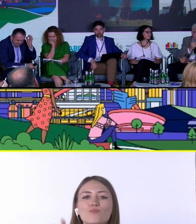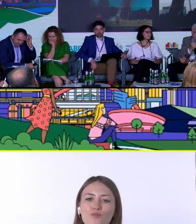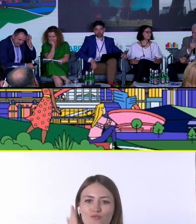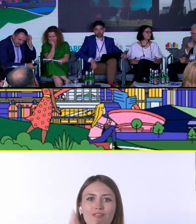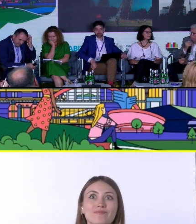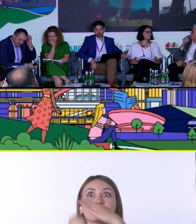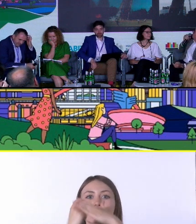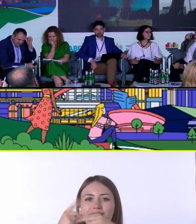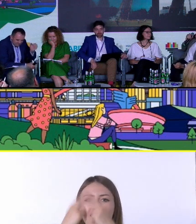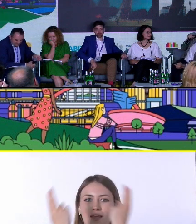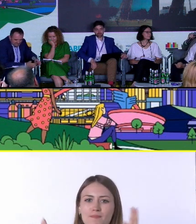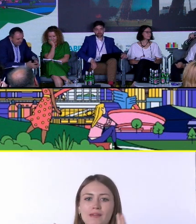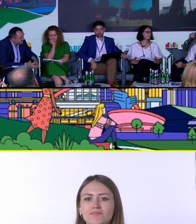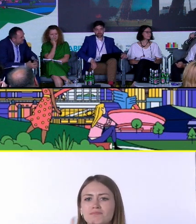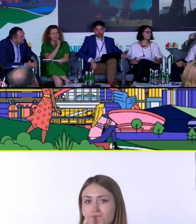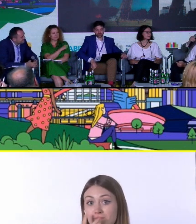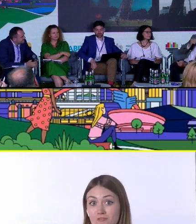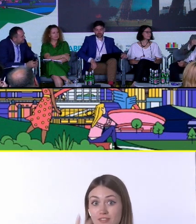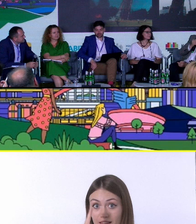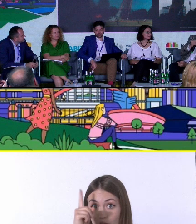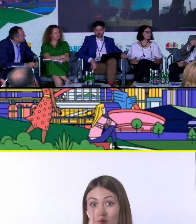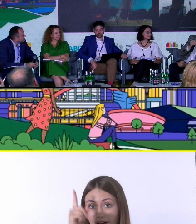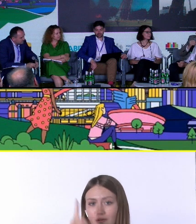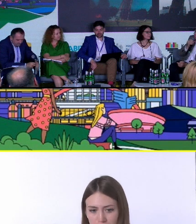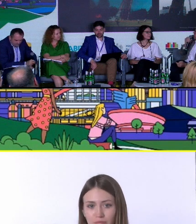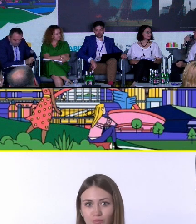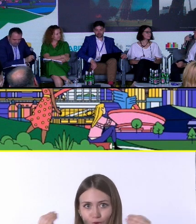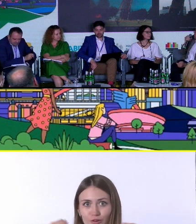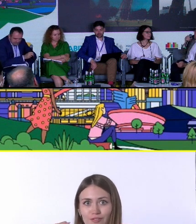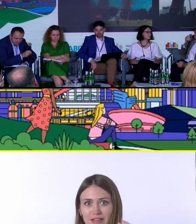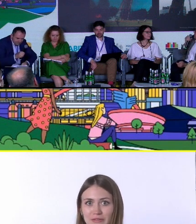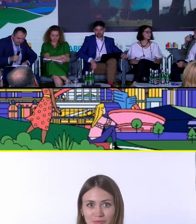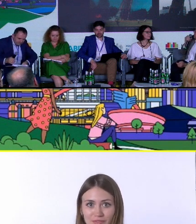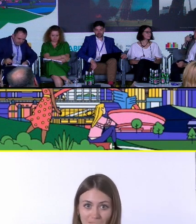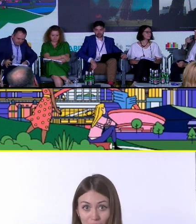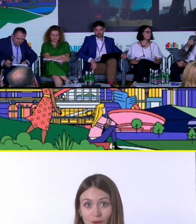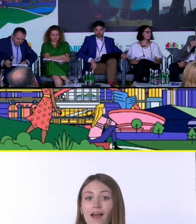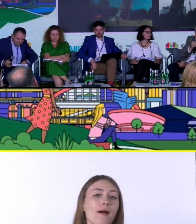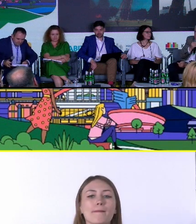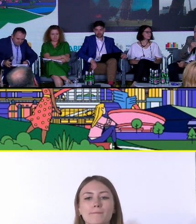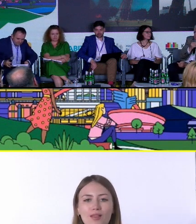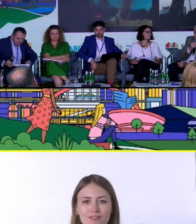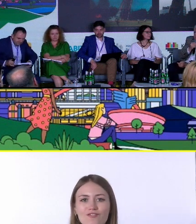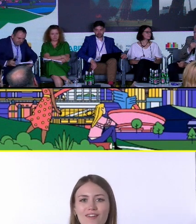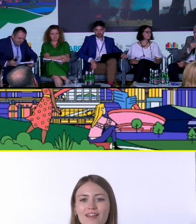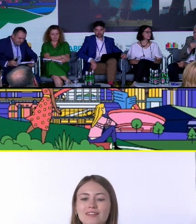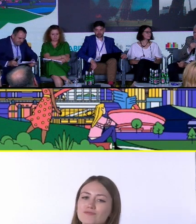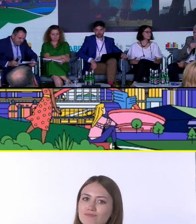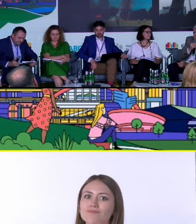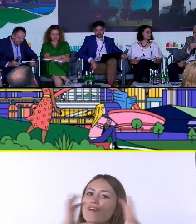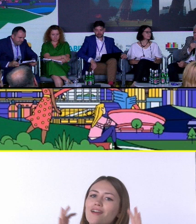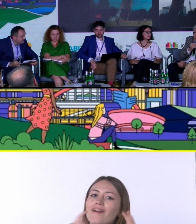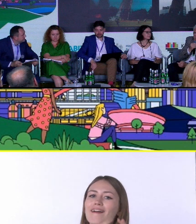co państwo widzicie tam u góry, to jest początek tego dzieła. Po lewej artystyczna wizja znanego